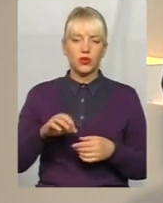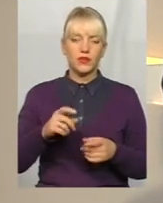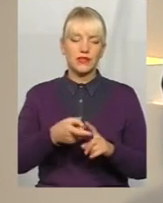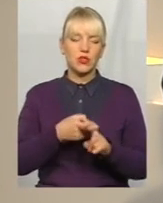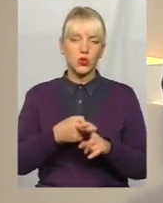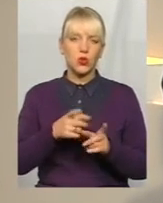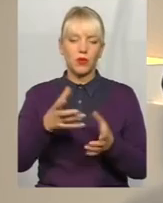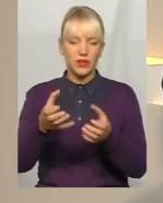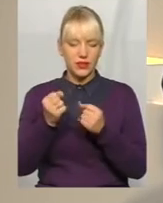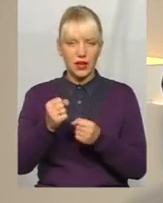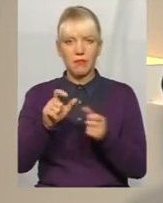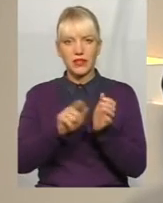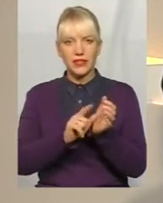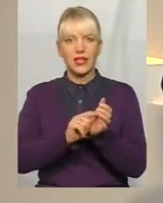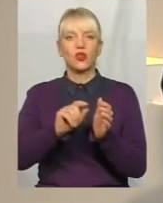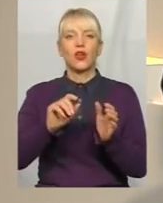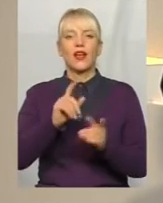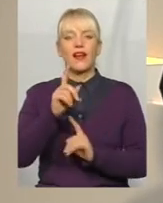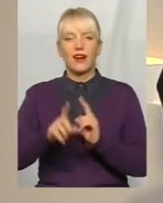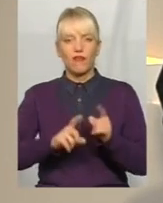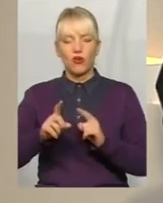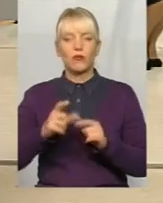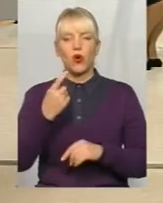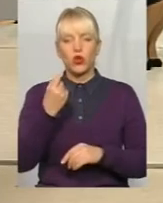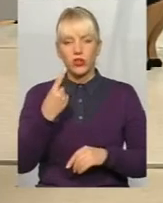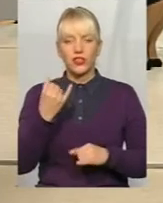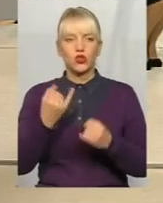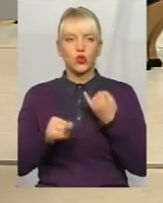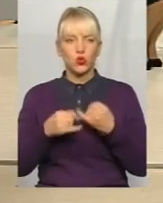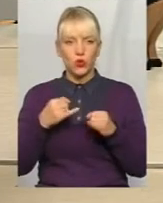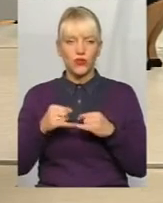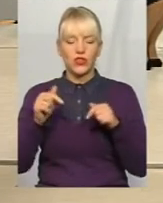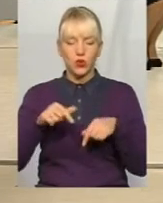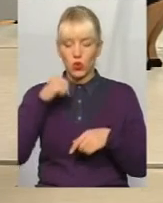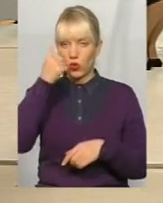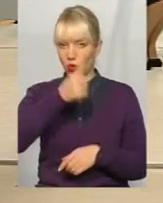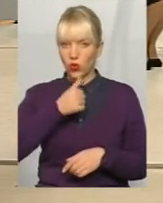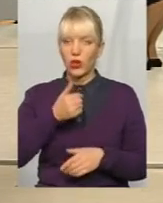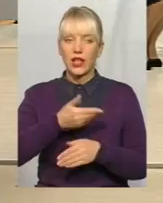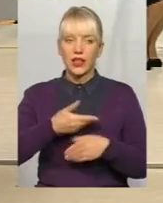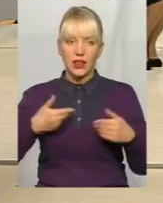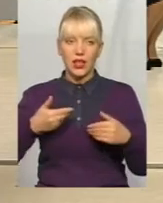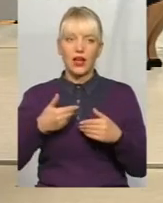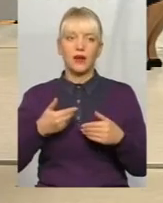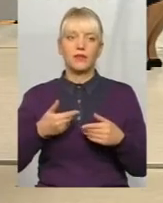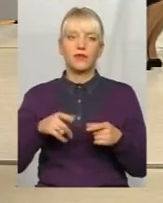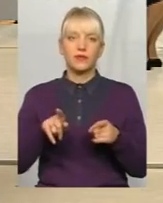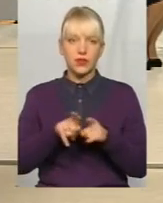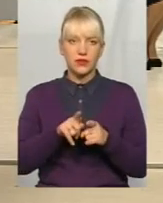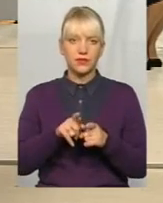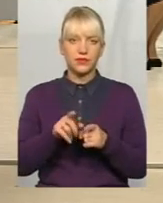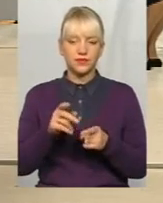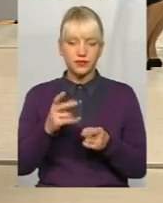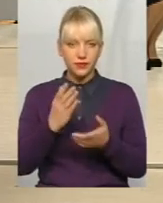пенсійної реформи з 11 жовтня цього року нам заклали такий підводний камень.